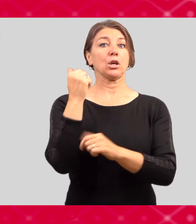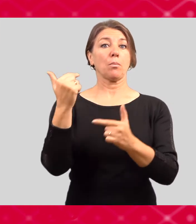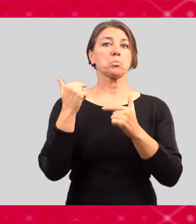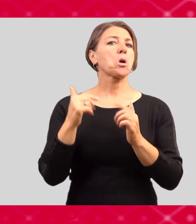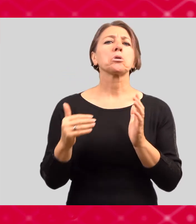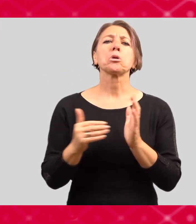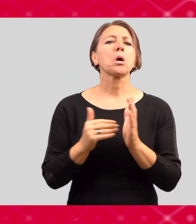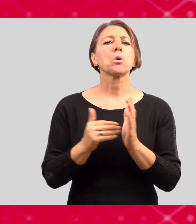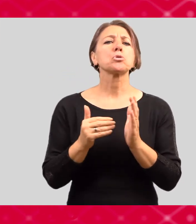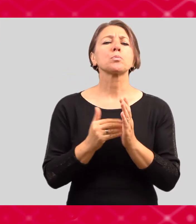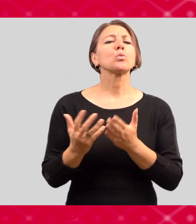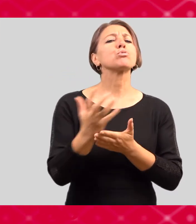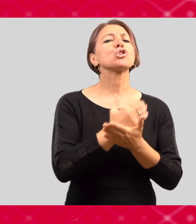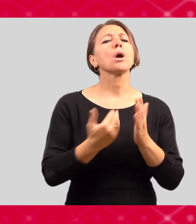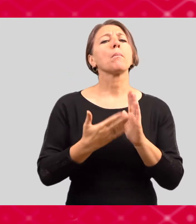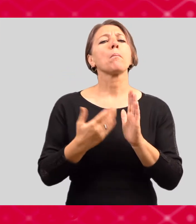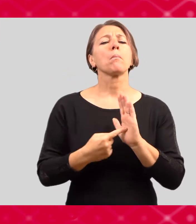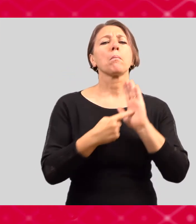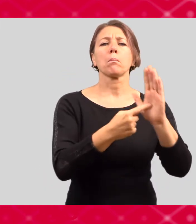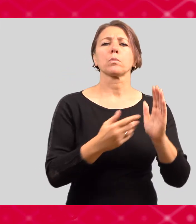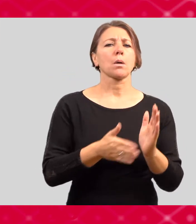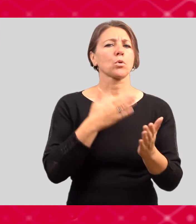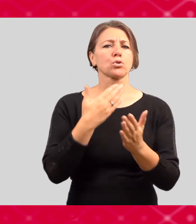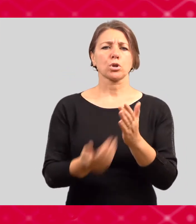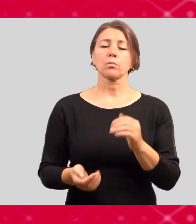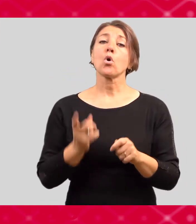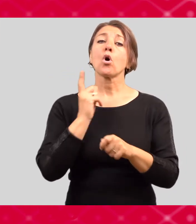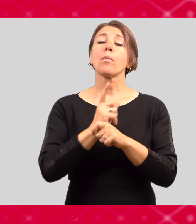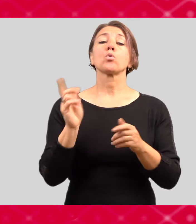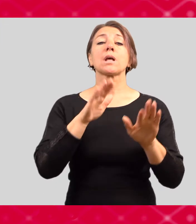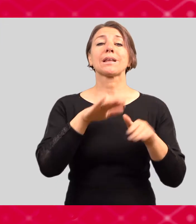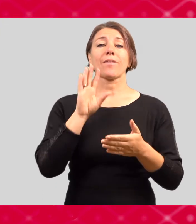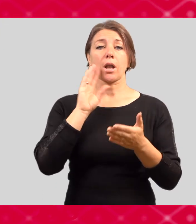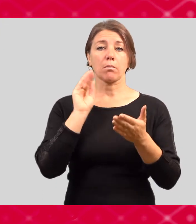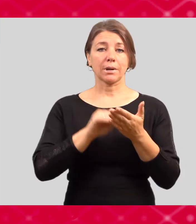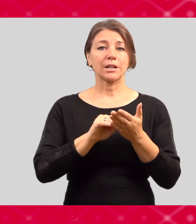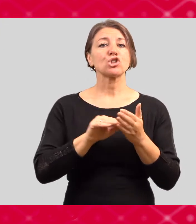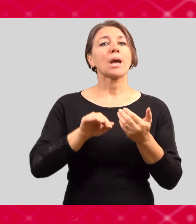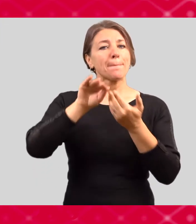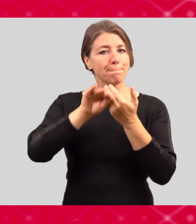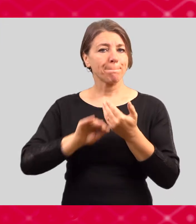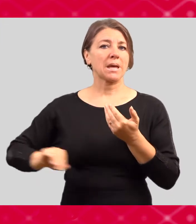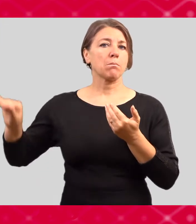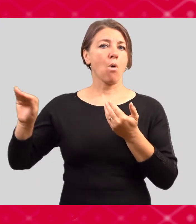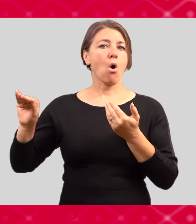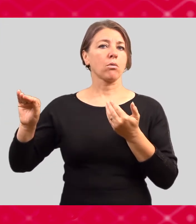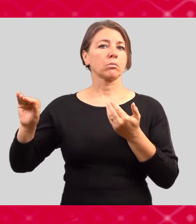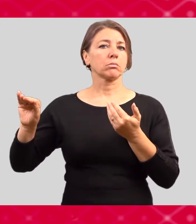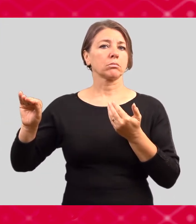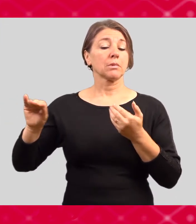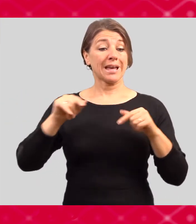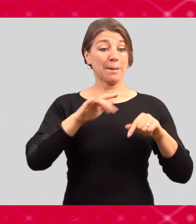míře, nepotřebujete dokládat výši příjmu. Tam stačí mít pouze trvalé bydliště jinde, než je